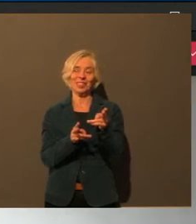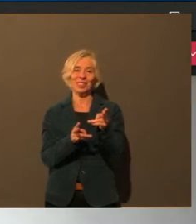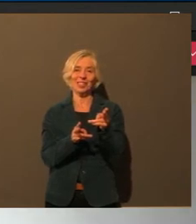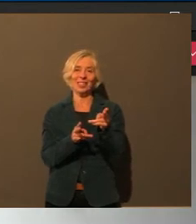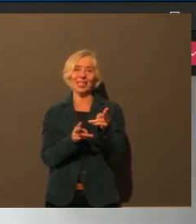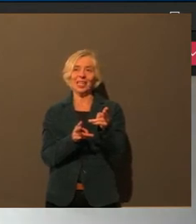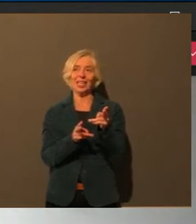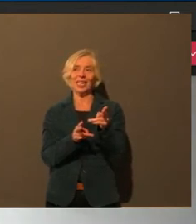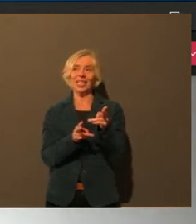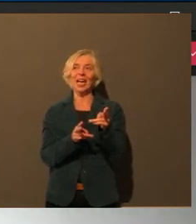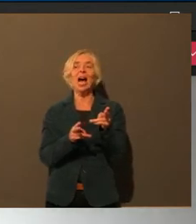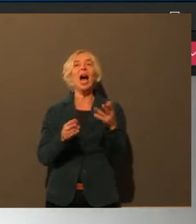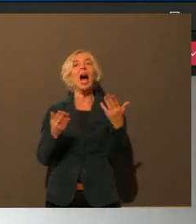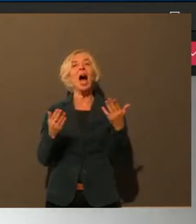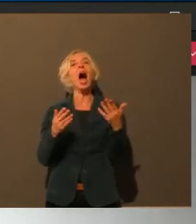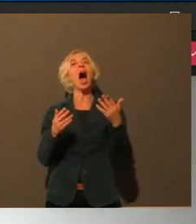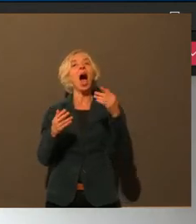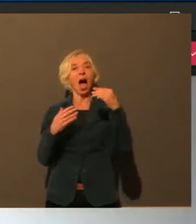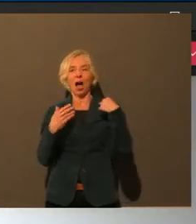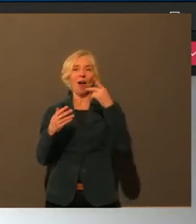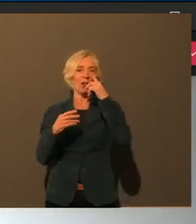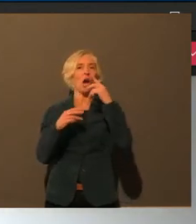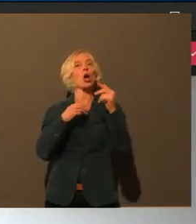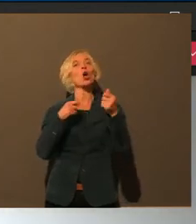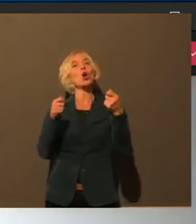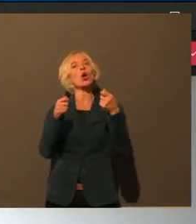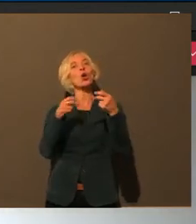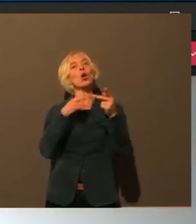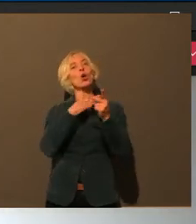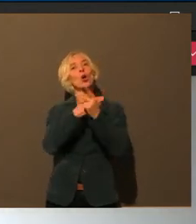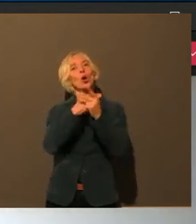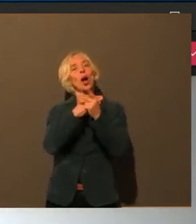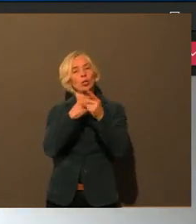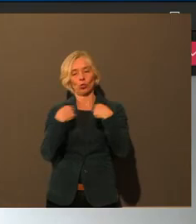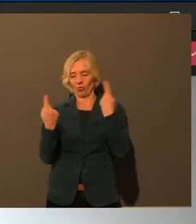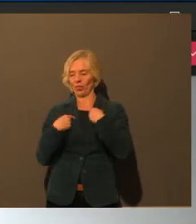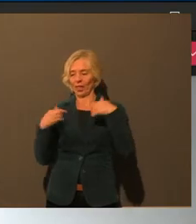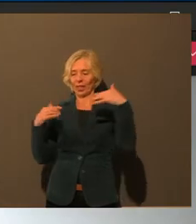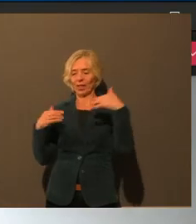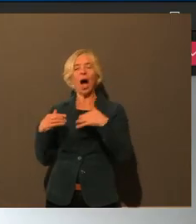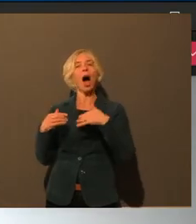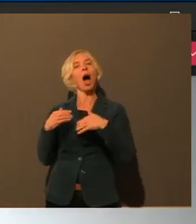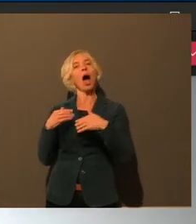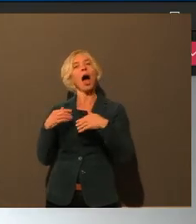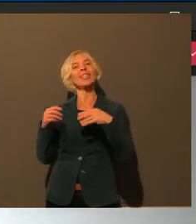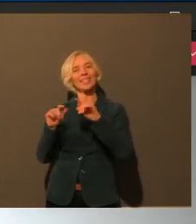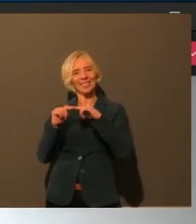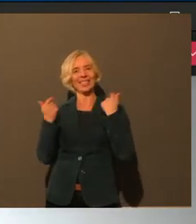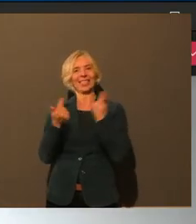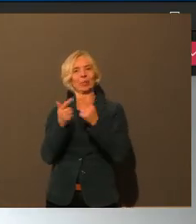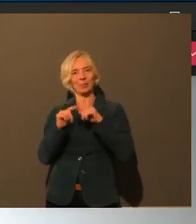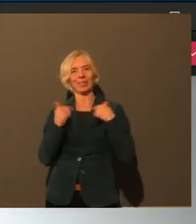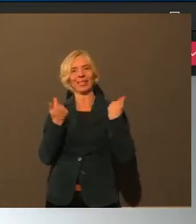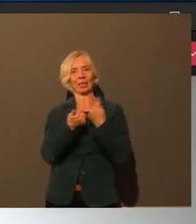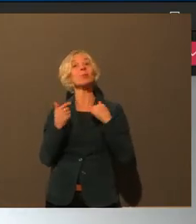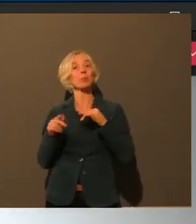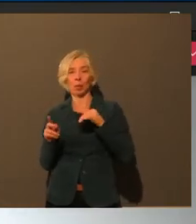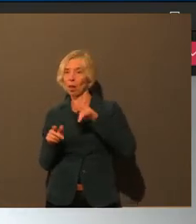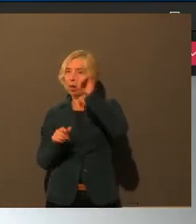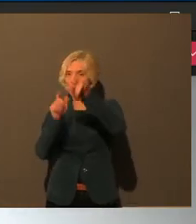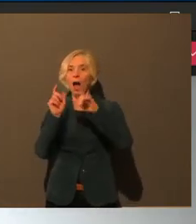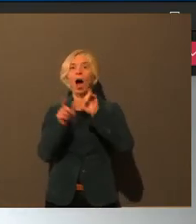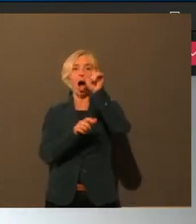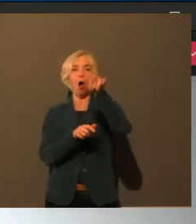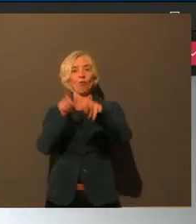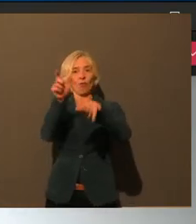regelmäßig angerufen von unseren Kontaktpersonenteams. Das heißt, da kommt immer ein Gespräch zustande und dann kann auch eine entsprechende